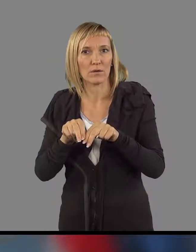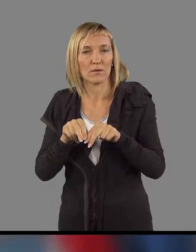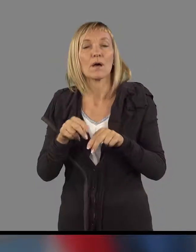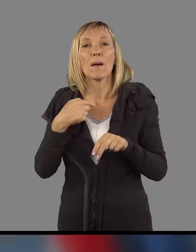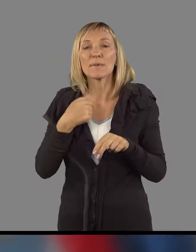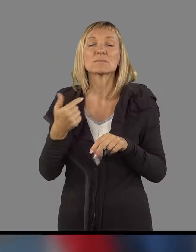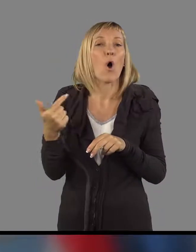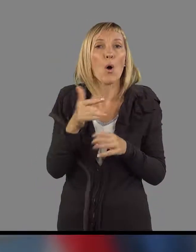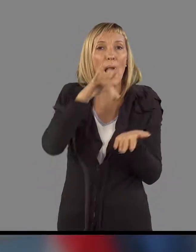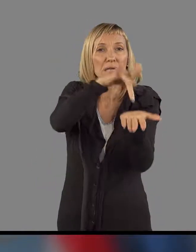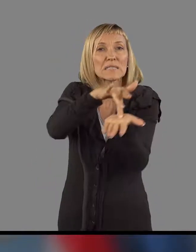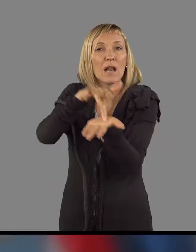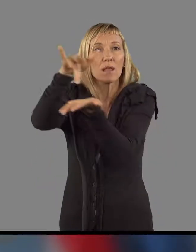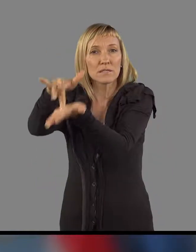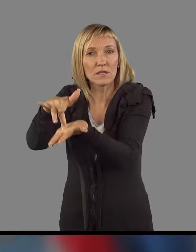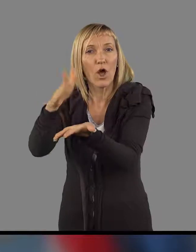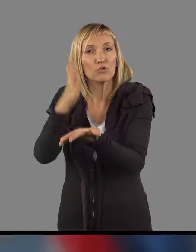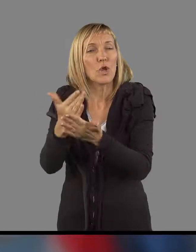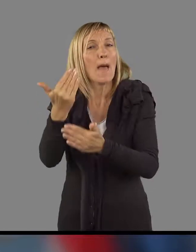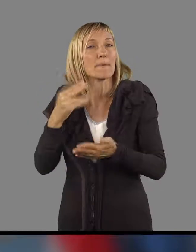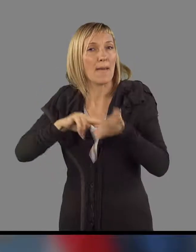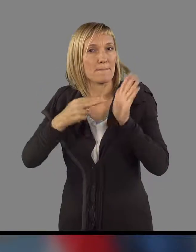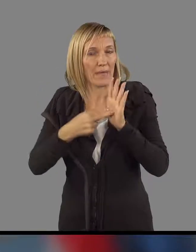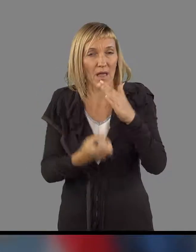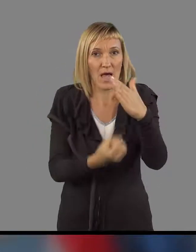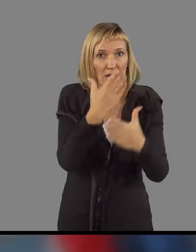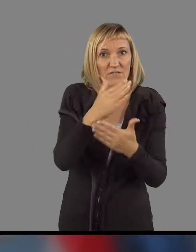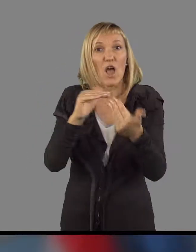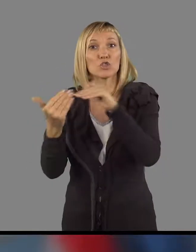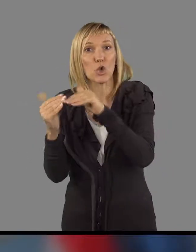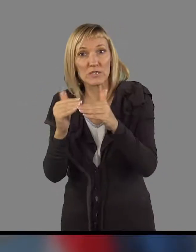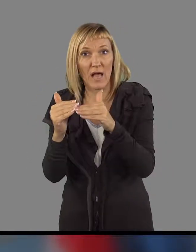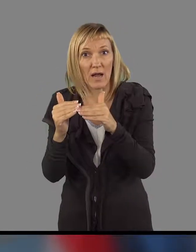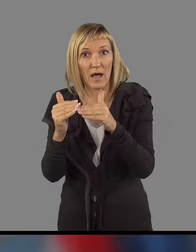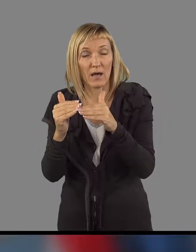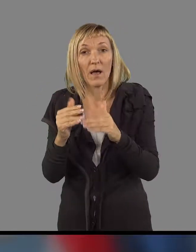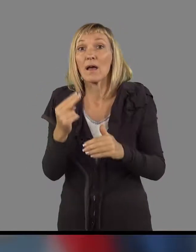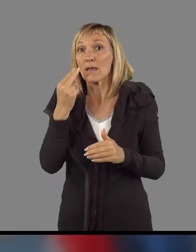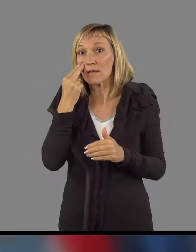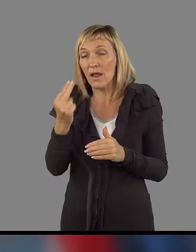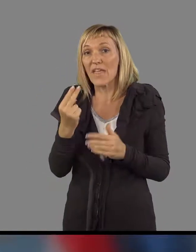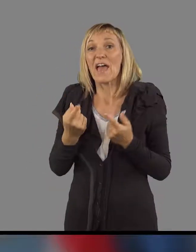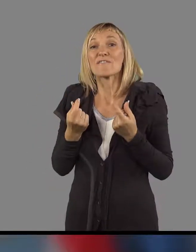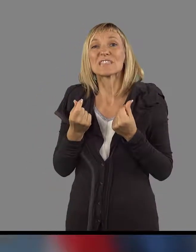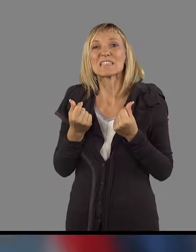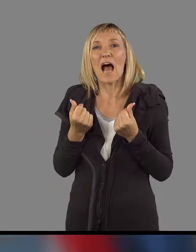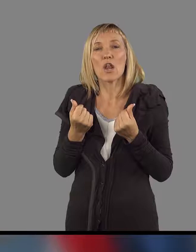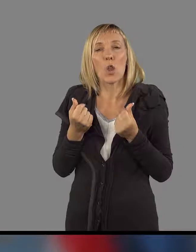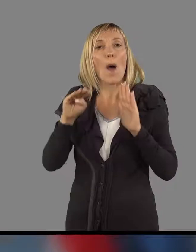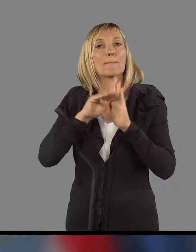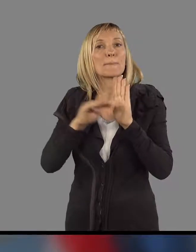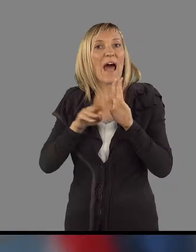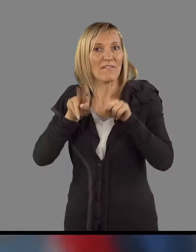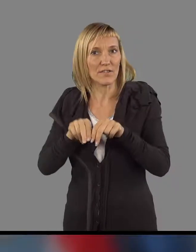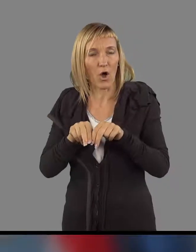oba cilja, ki smo se jih zadali, razvoj, socijala in skladnost z fiskalnim pravilom. To se mi zdi zelo